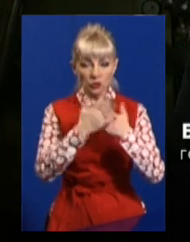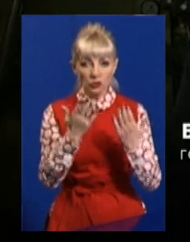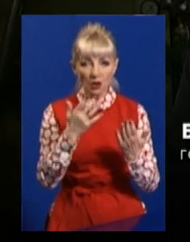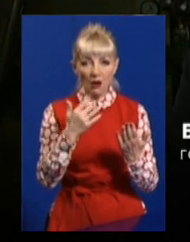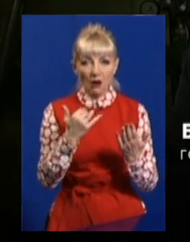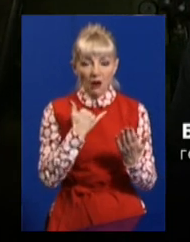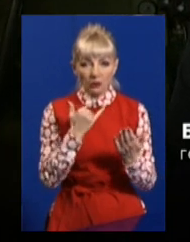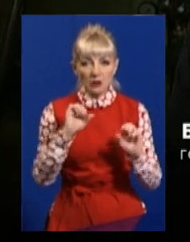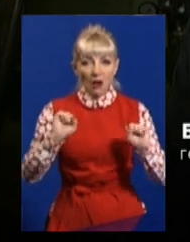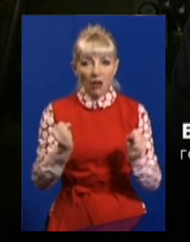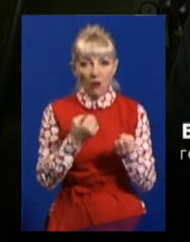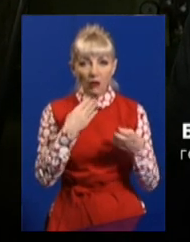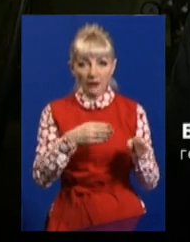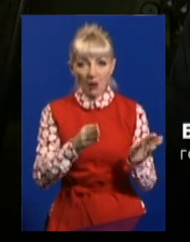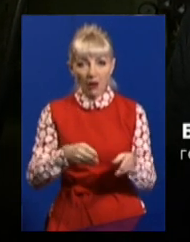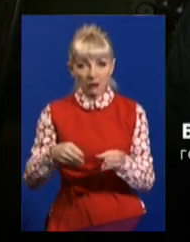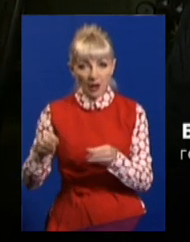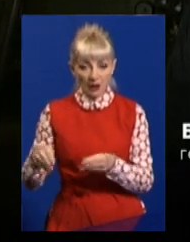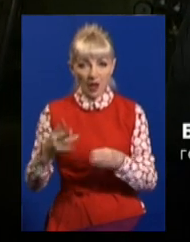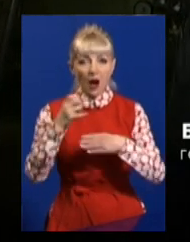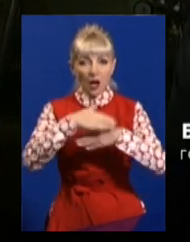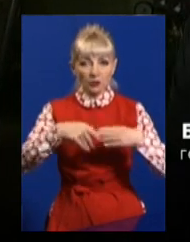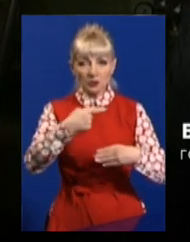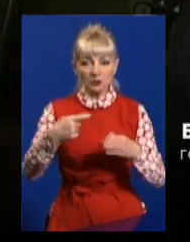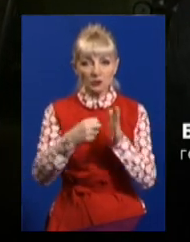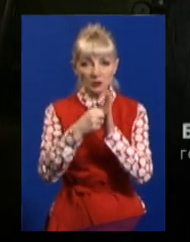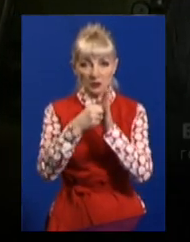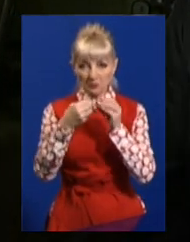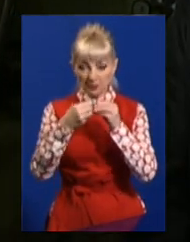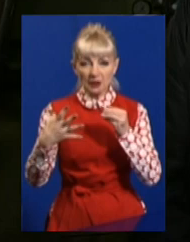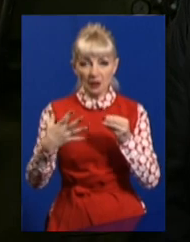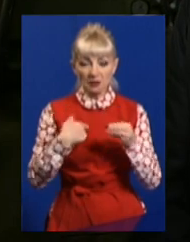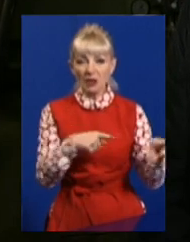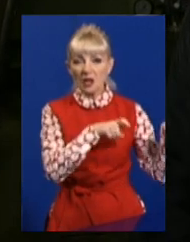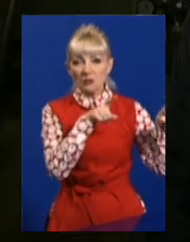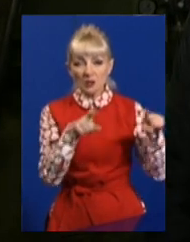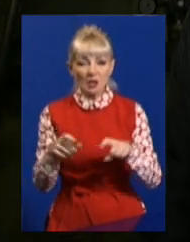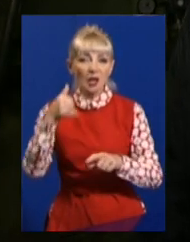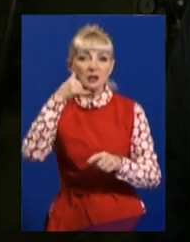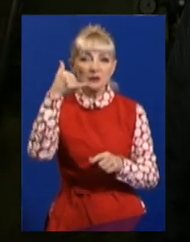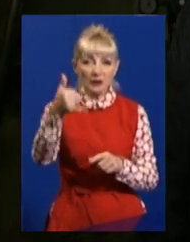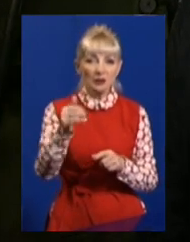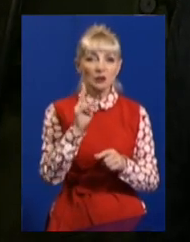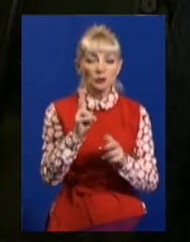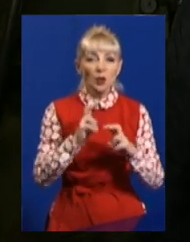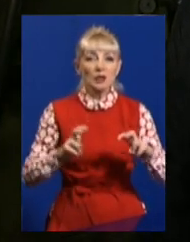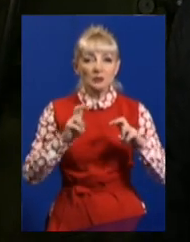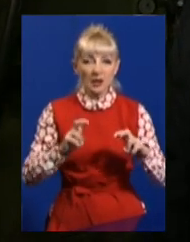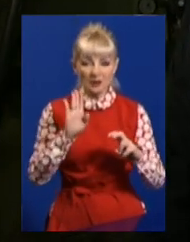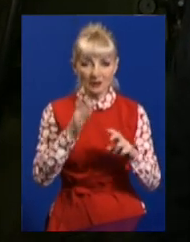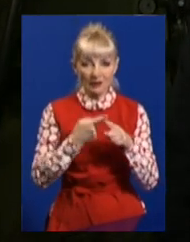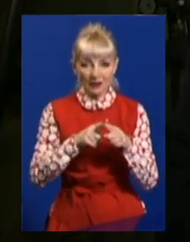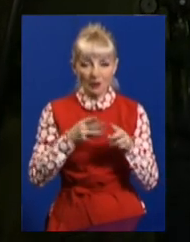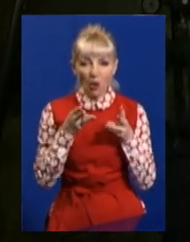батареї на вулиці мінус 10-15. Ми сюди бігли, обзванювали когось, хто розбирався хоч трохи в цій системі.